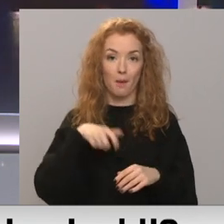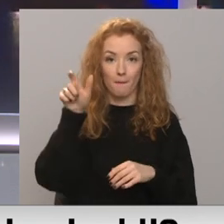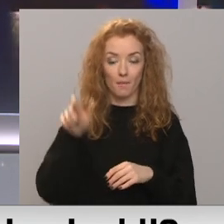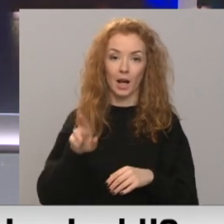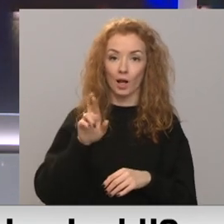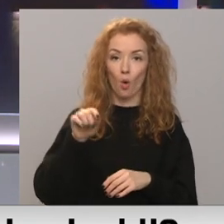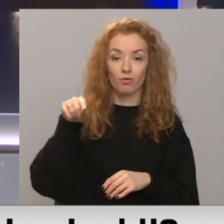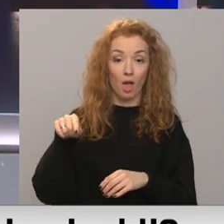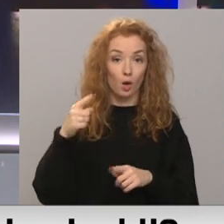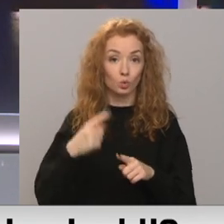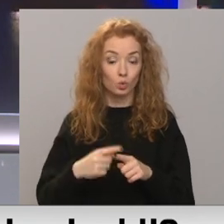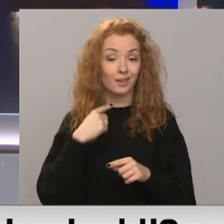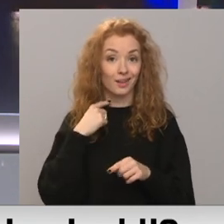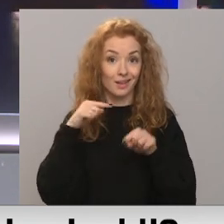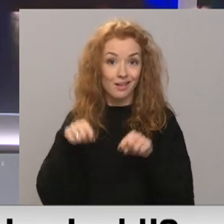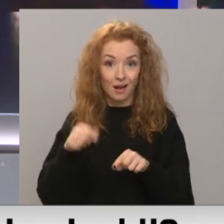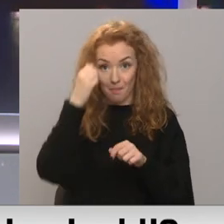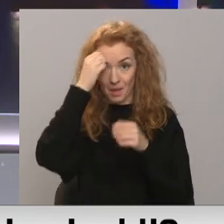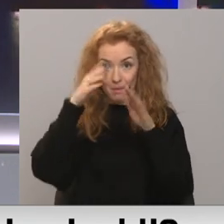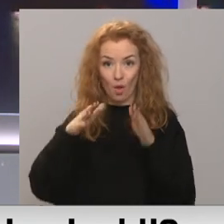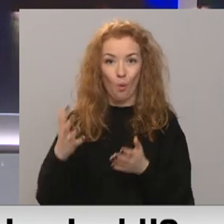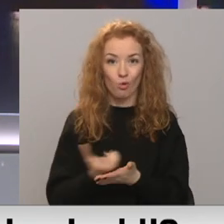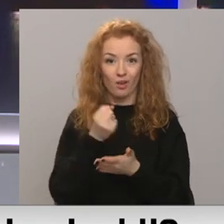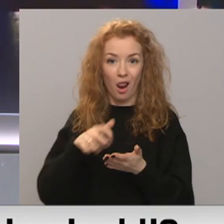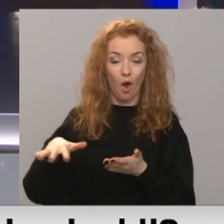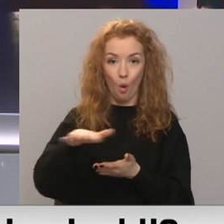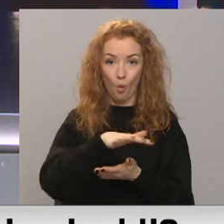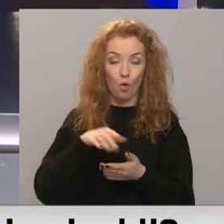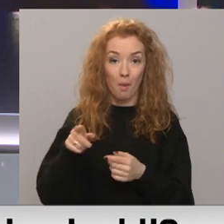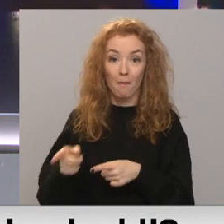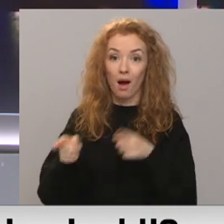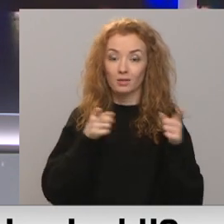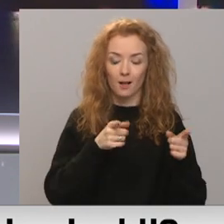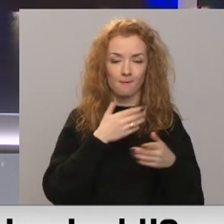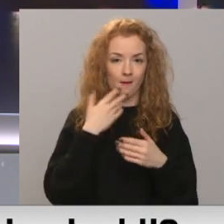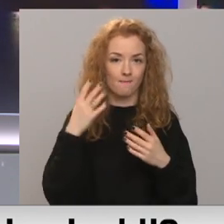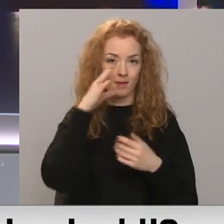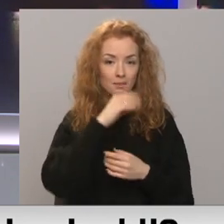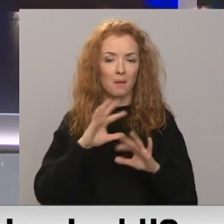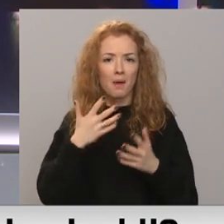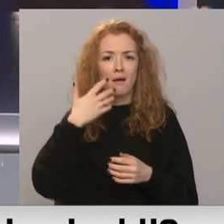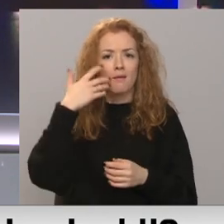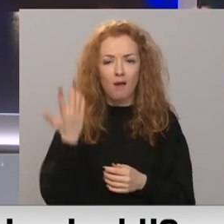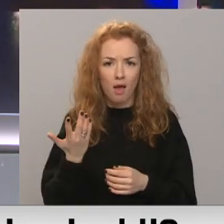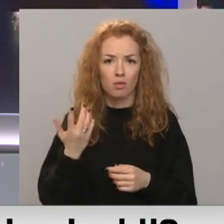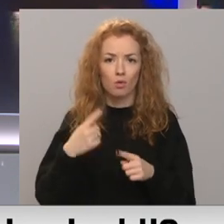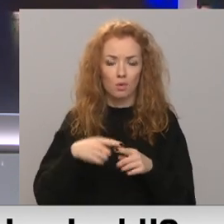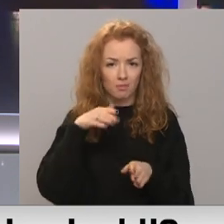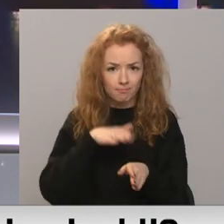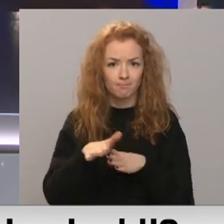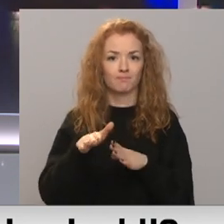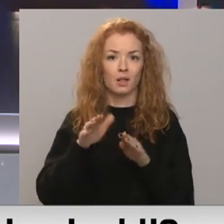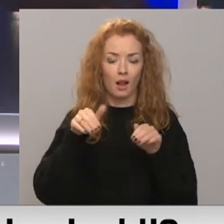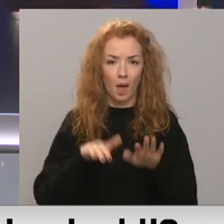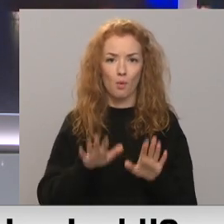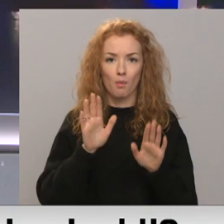Terras. Rīgā esošo piemenekli uzvaras laukumā pārtaugavā pārvietot nav iespējams, bet kad un kā tiks īstenos lēmums par